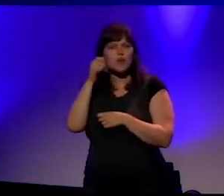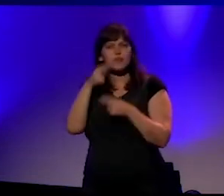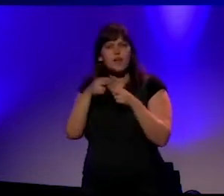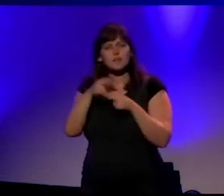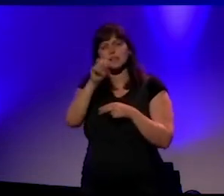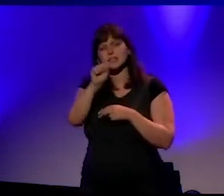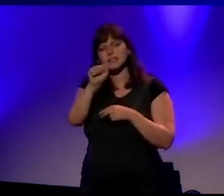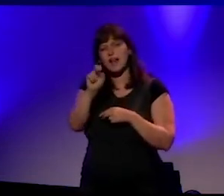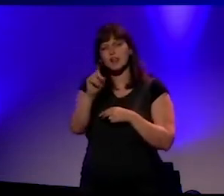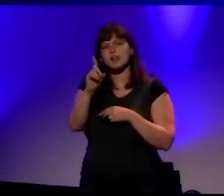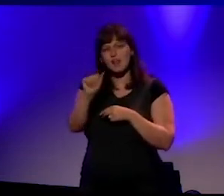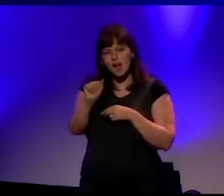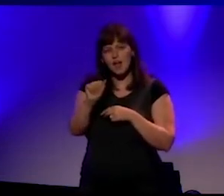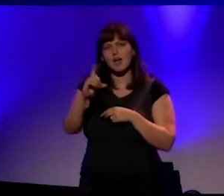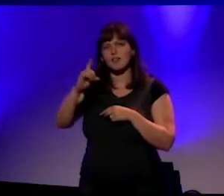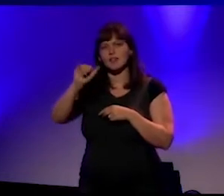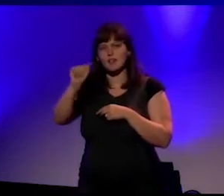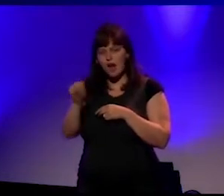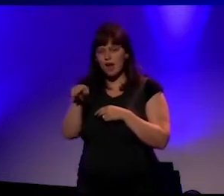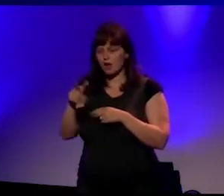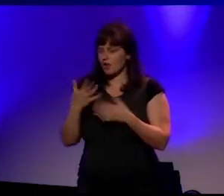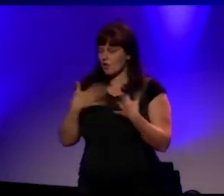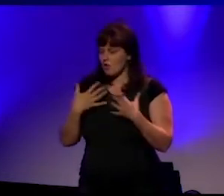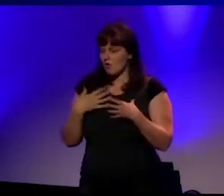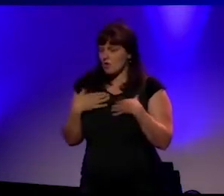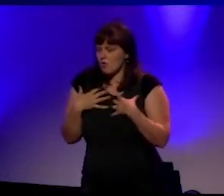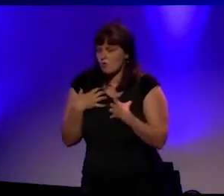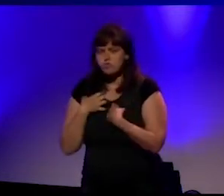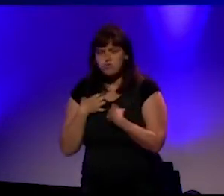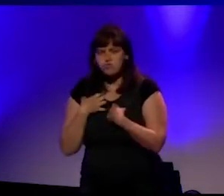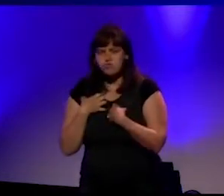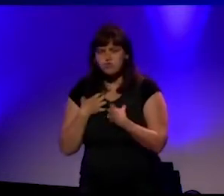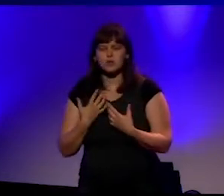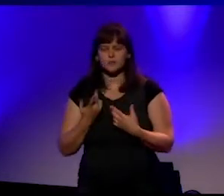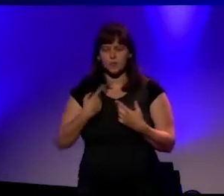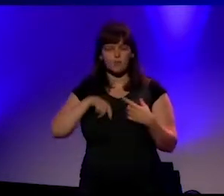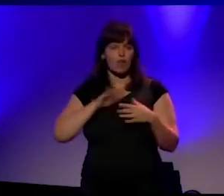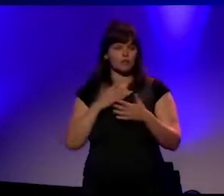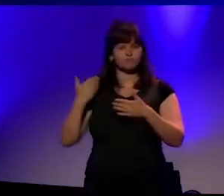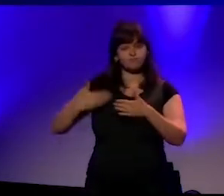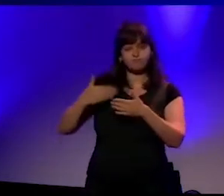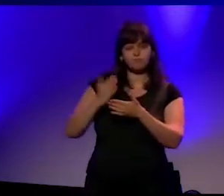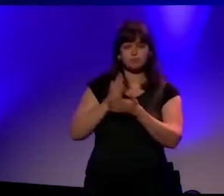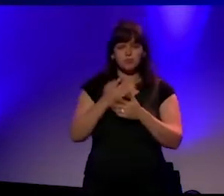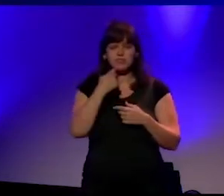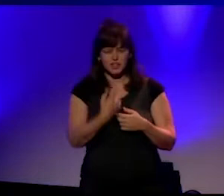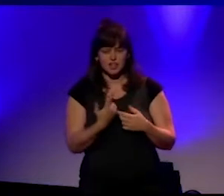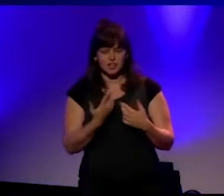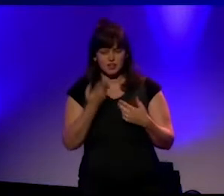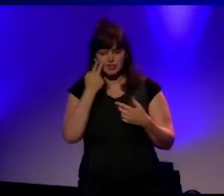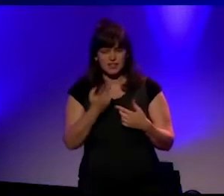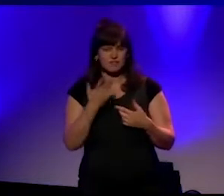We hebben het al bij herhaling gezegd, dit zijn wellicht in de recente geschiedenis van deze universiteit de zwarte pagina's geweest.